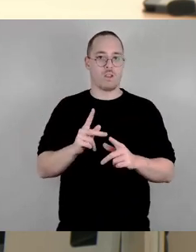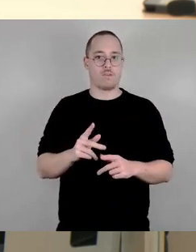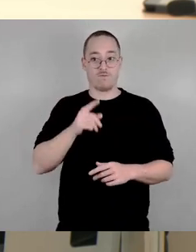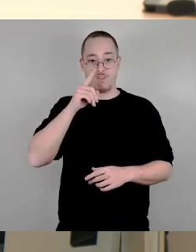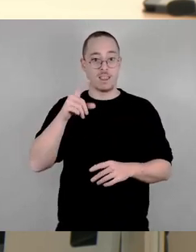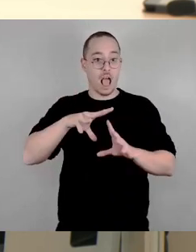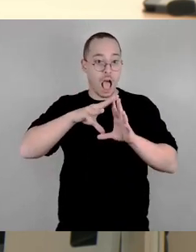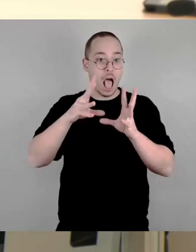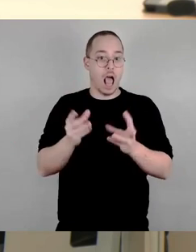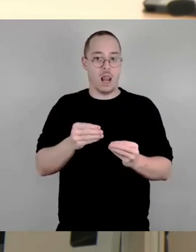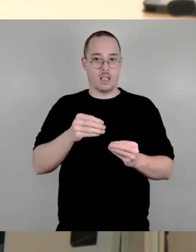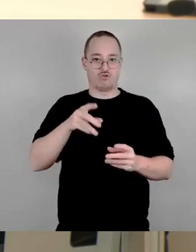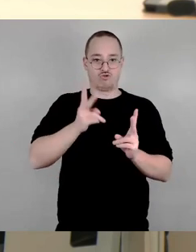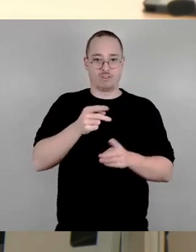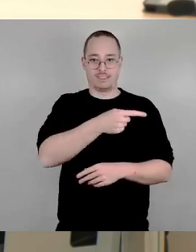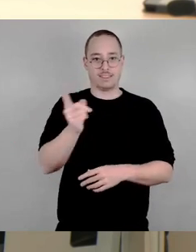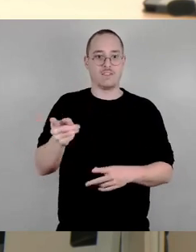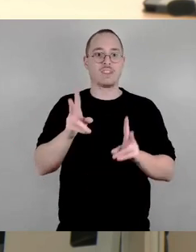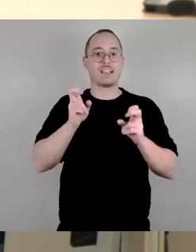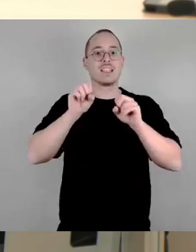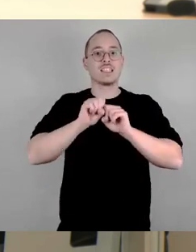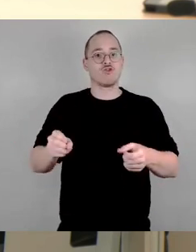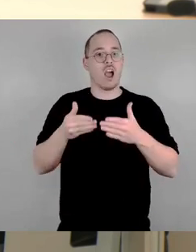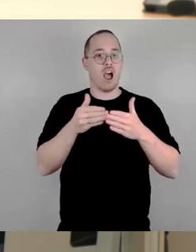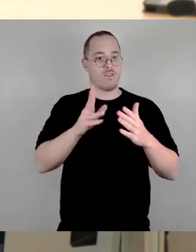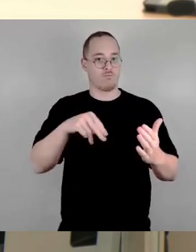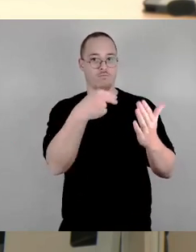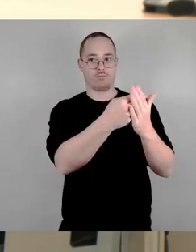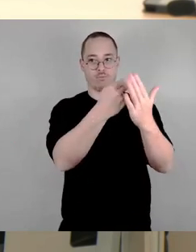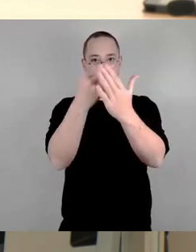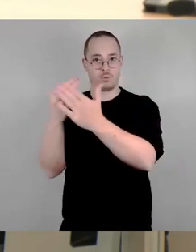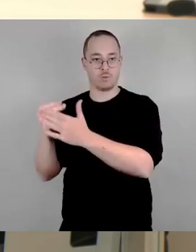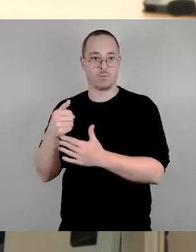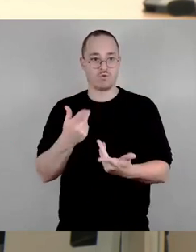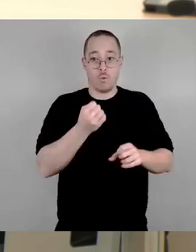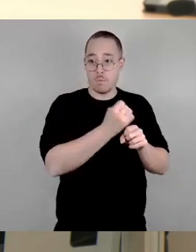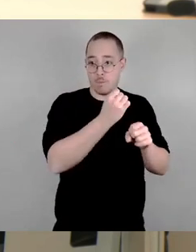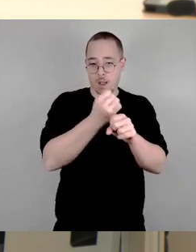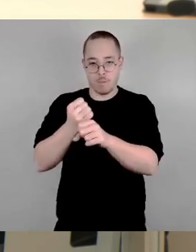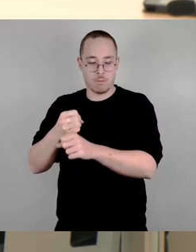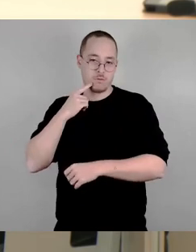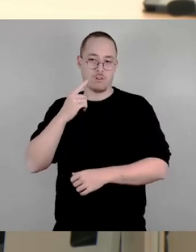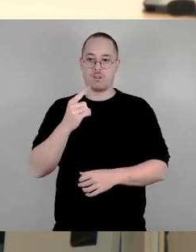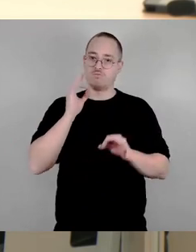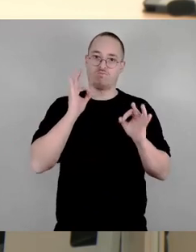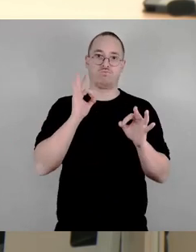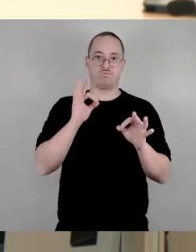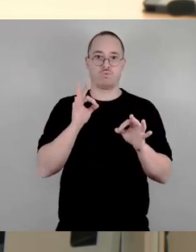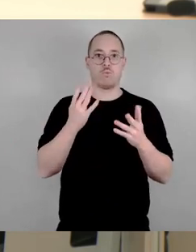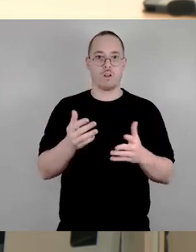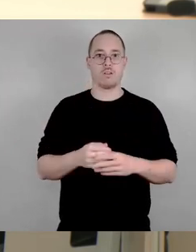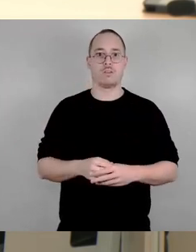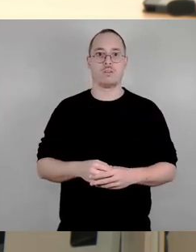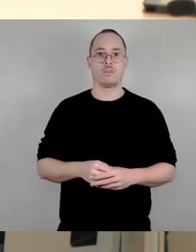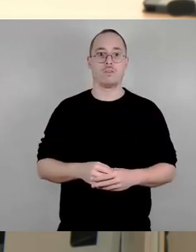Daneben enthielt der Beschluss aber viel mehr als das, was Sie jetzt alles mit rückgängig machen wollen. Sie wollen den ganzen Beschluss rückgängig machen. Es war eine